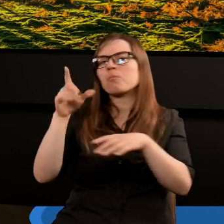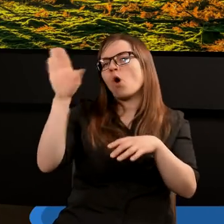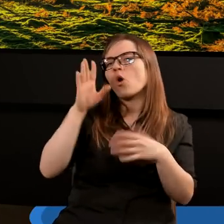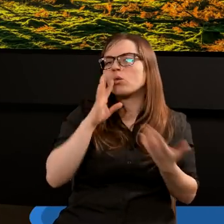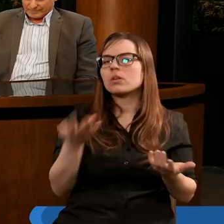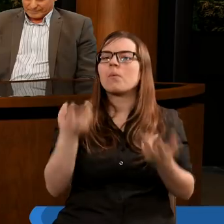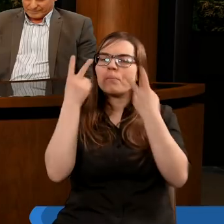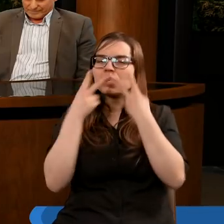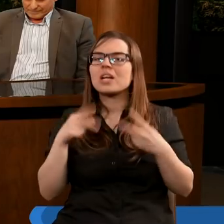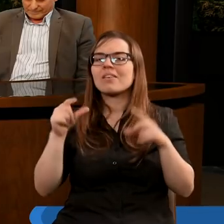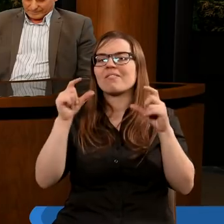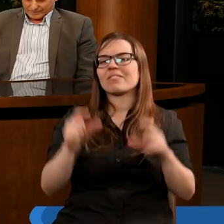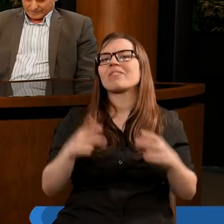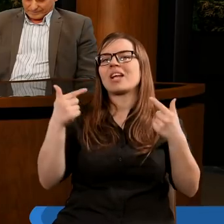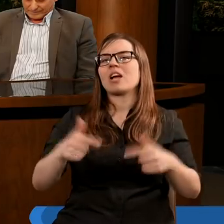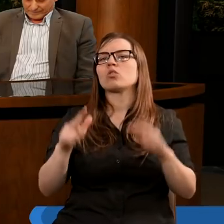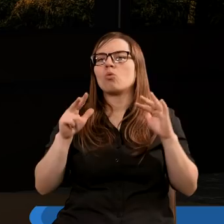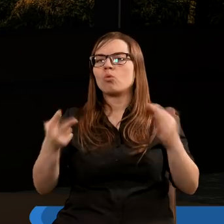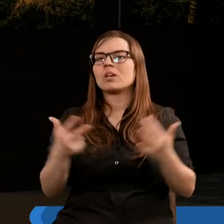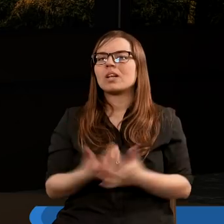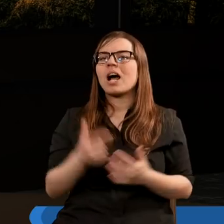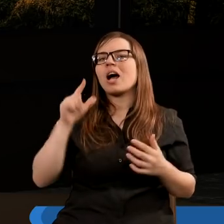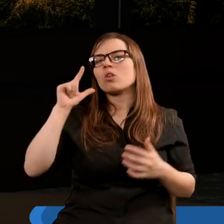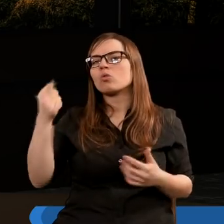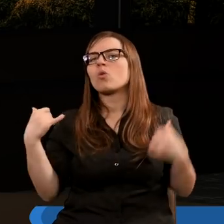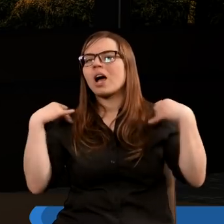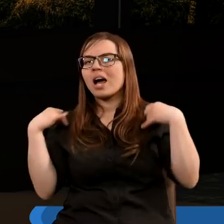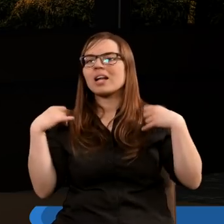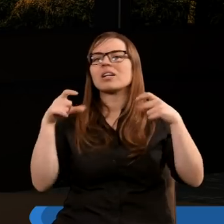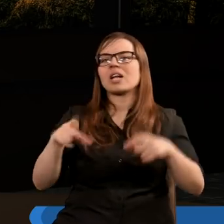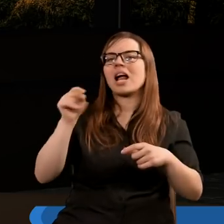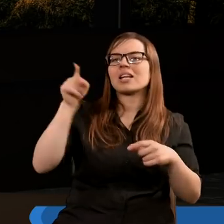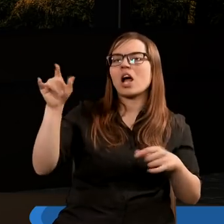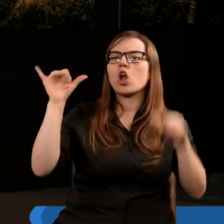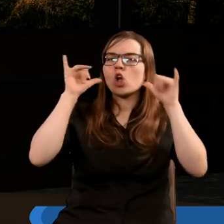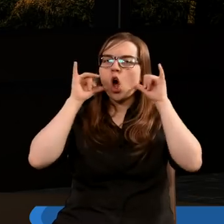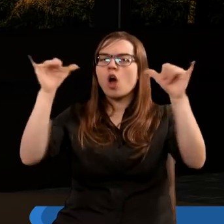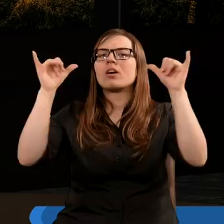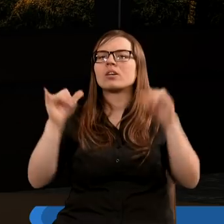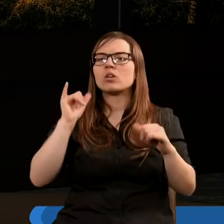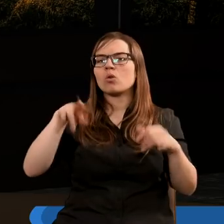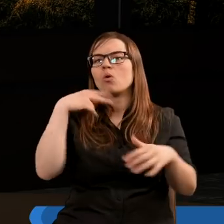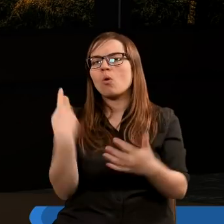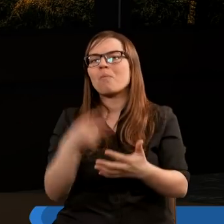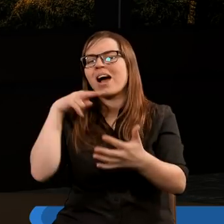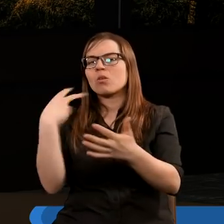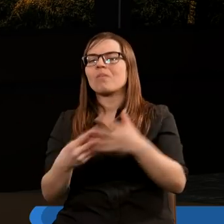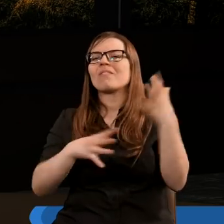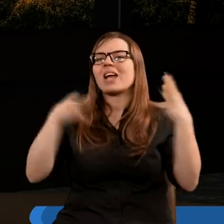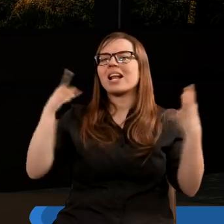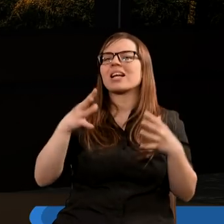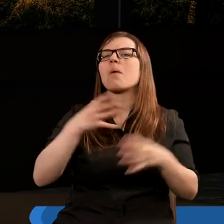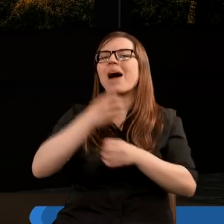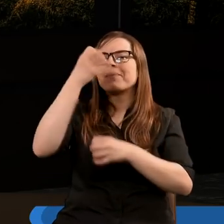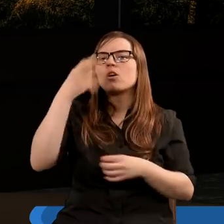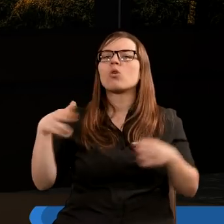Bogu. Przeczytajmy wiersz ósmy. A drugi anioł szedł za nim z okrzykiem upadł, upadł wielki